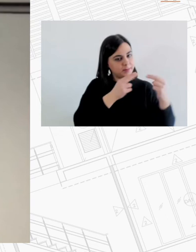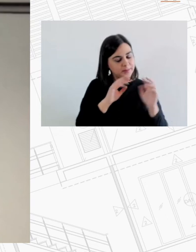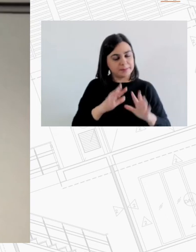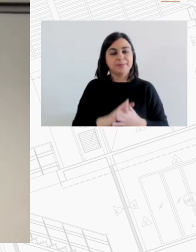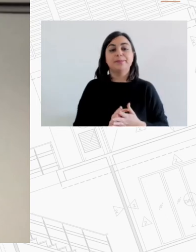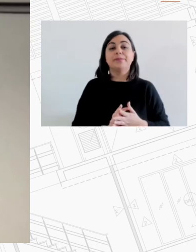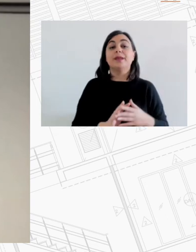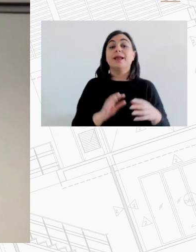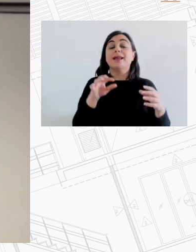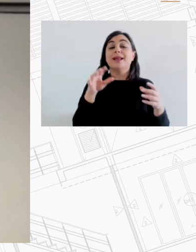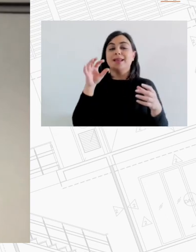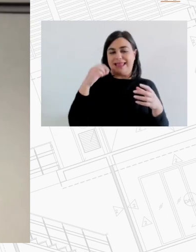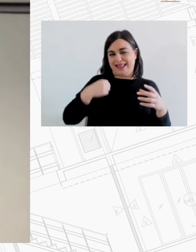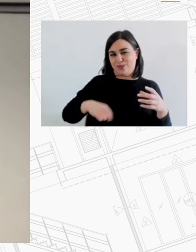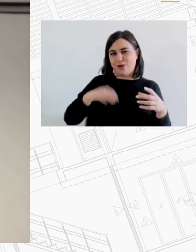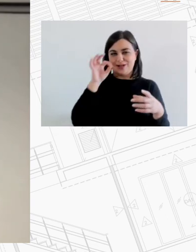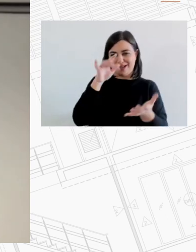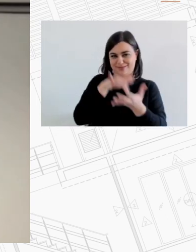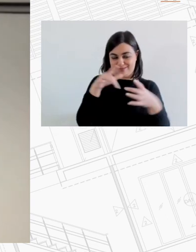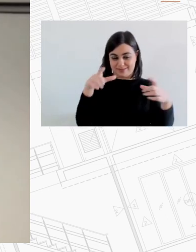στη Μητροπολιτική Περιοχή και περίπου 40.000